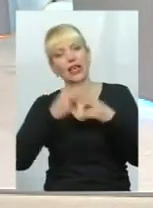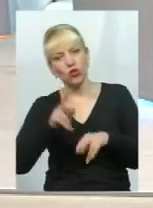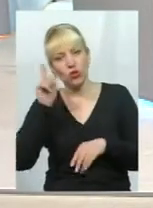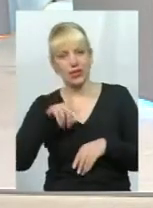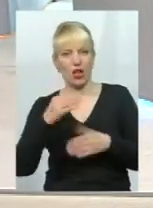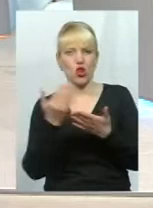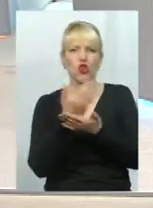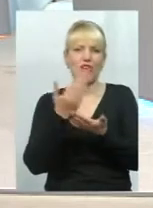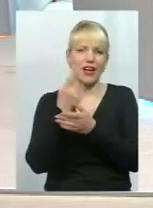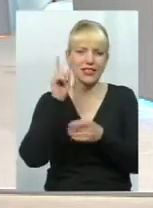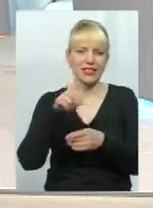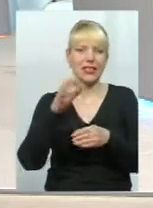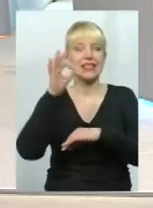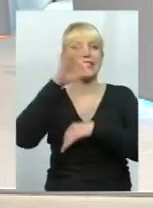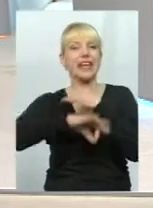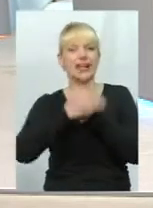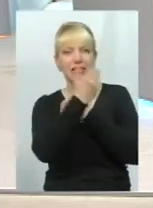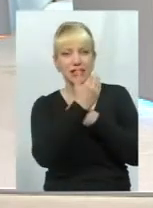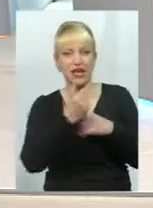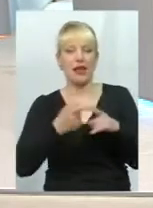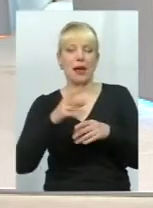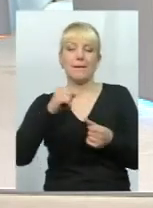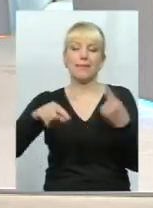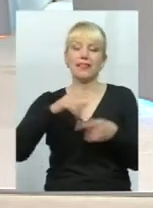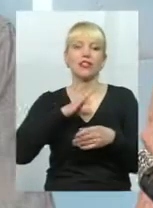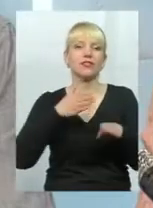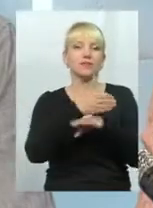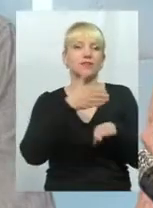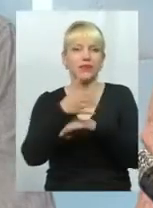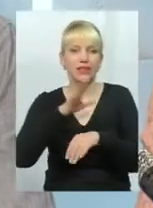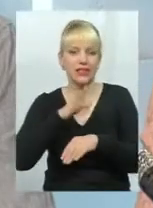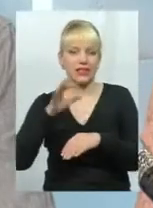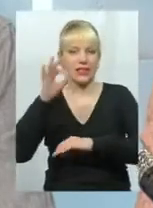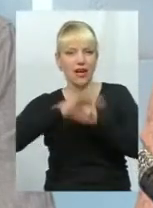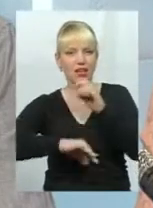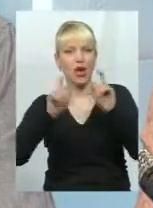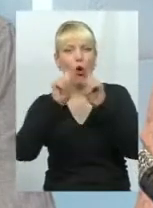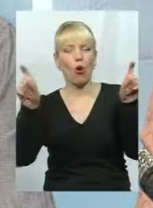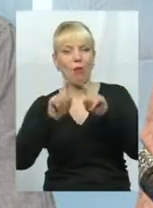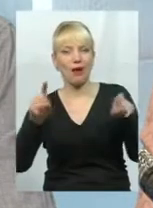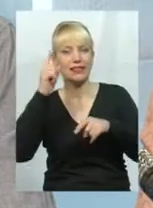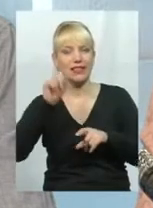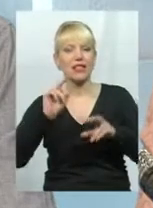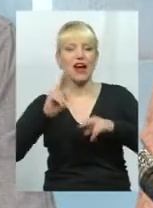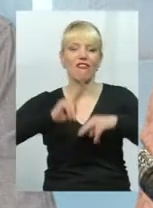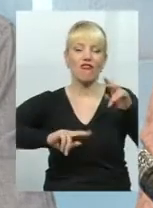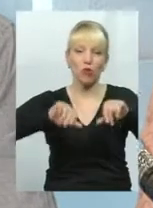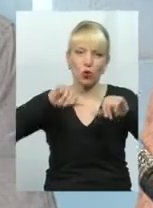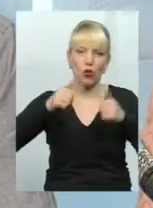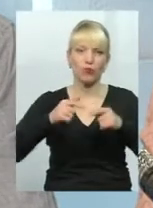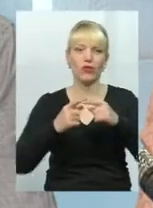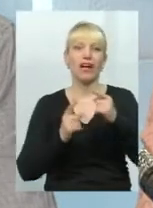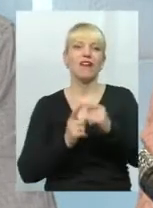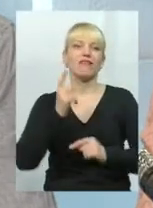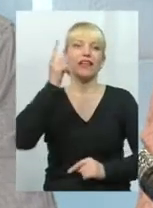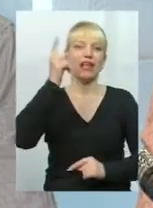інновації західні. Бізнес побував в західних компаніях, бізнес знає, як вибудовувати ту чи іншу вертикаль